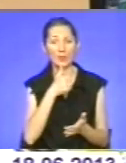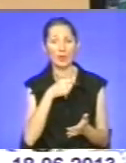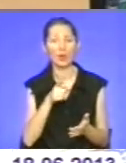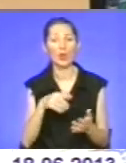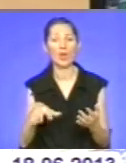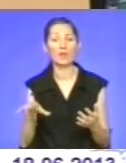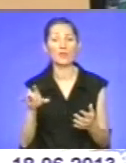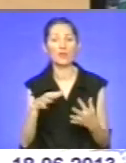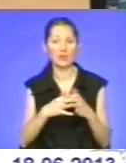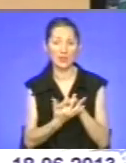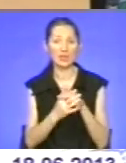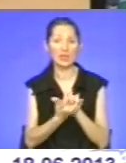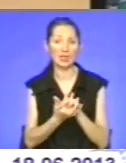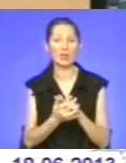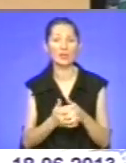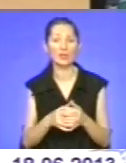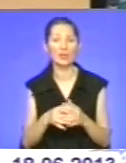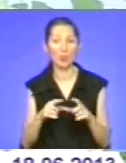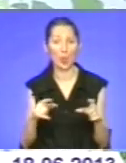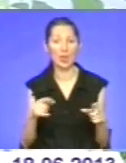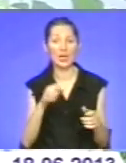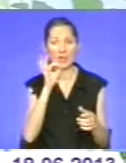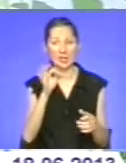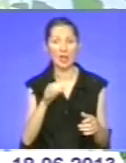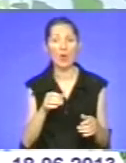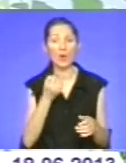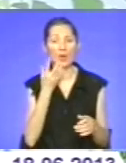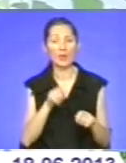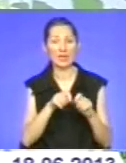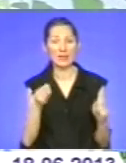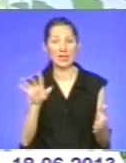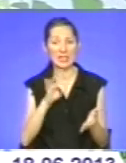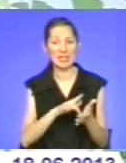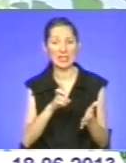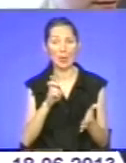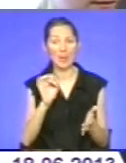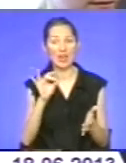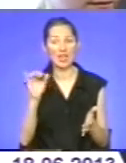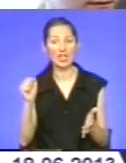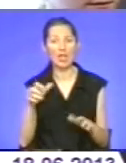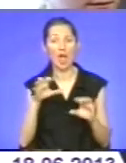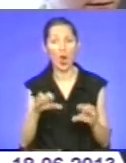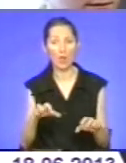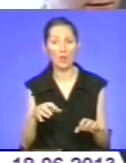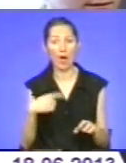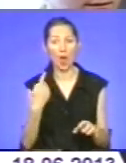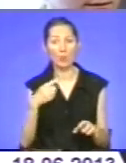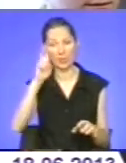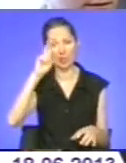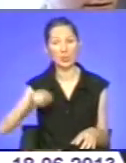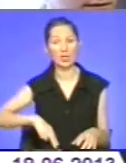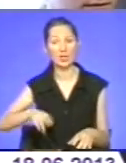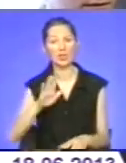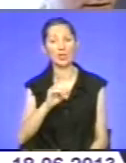населених пунктах. Зазначив під час відкриття Центру у Бережанах голова обласної державної адміністрації Лантин Хоптян. Напротяг